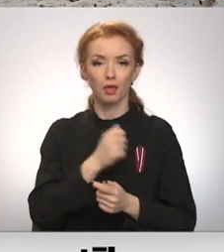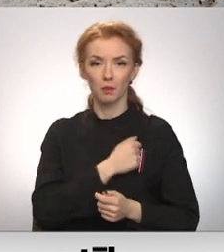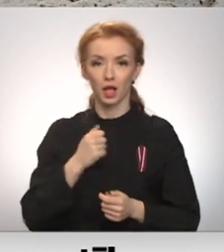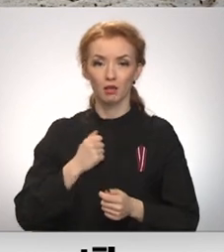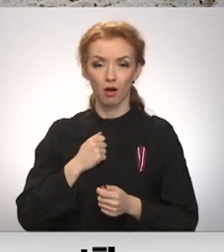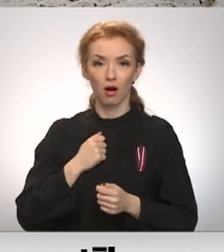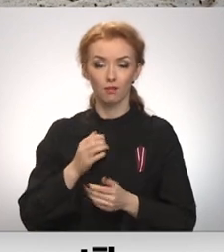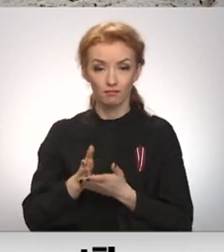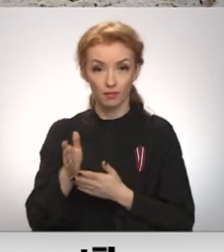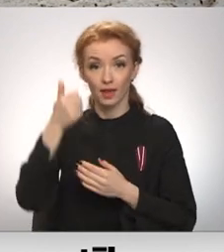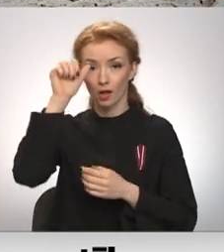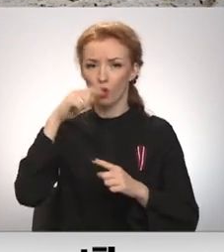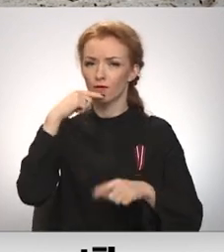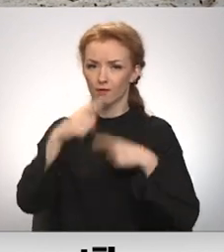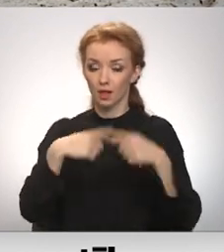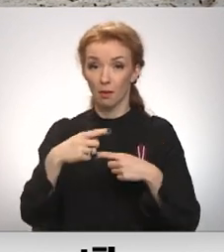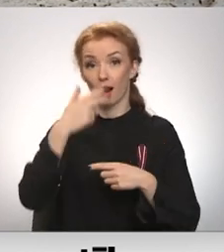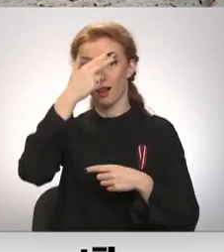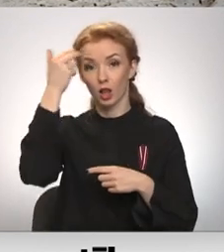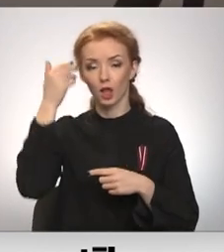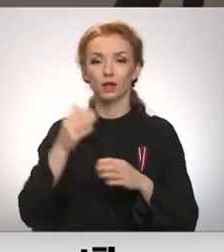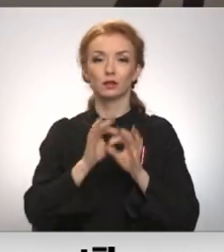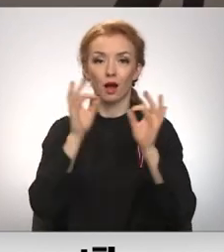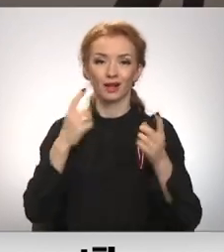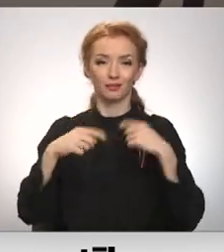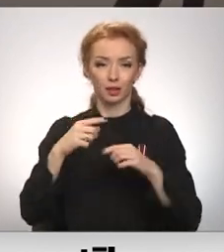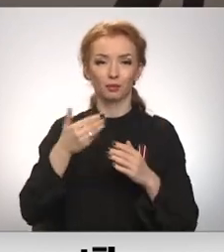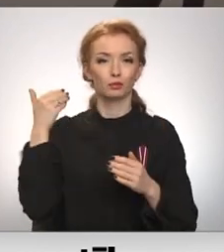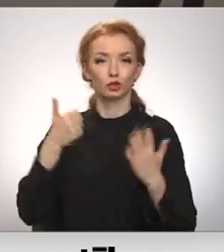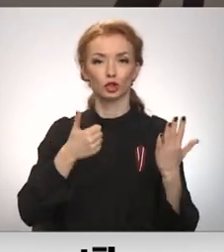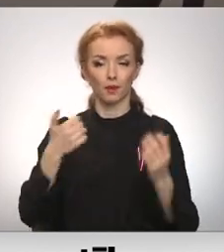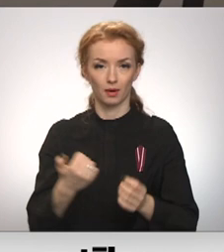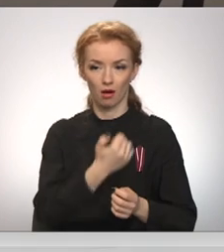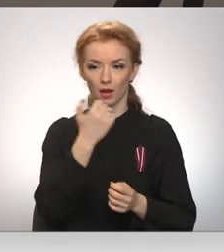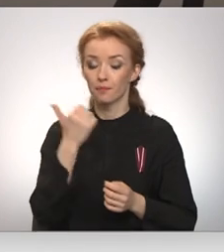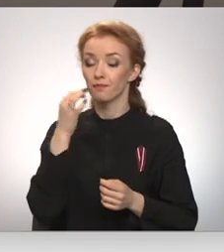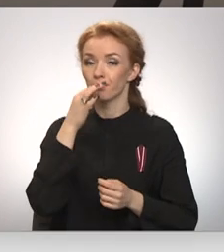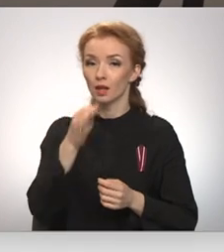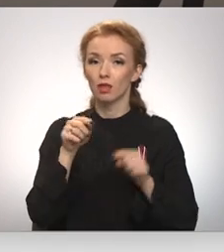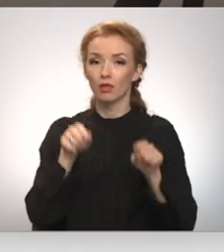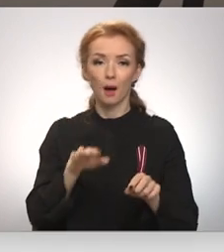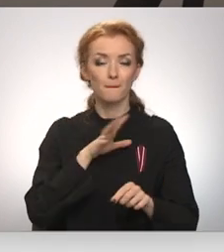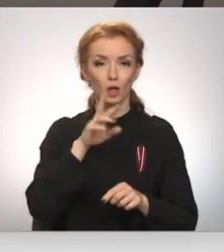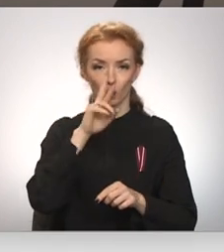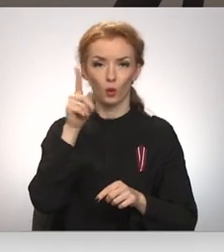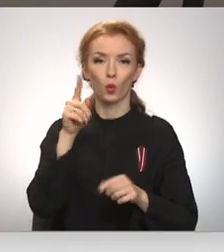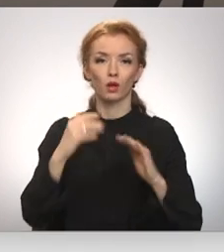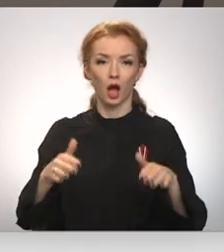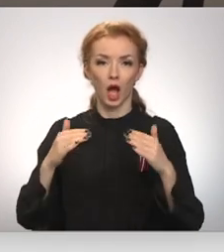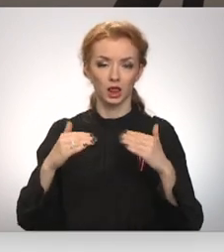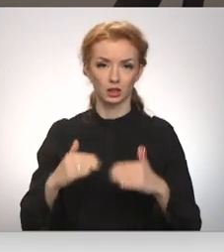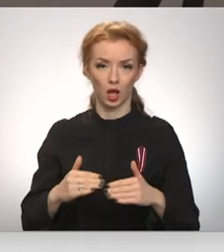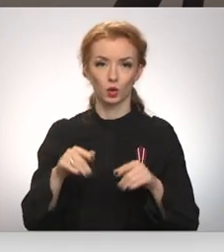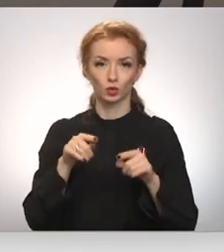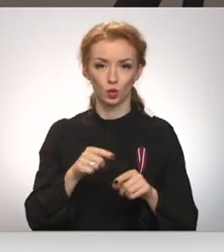Igaunijā tas bijis vienmēr, Lietuva pietā atgriezās pirms sešiem gadiem. Tā bija kļūda šo dienestu atcelkt. Tas ir nepieciešams